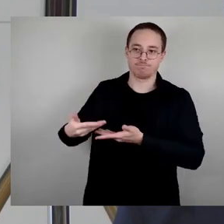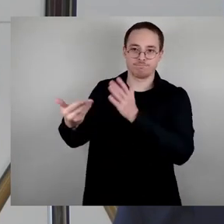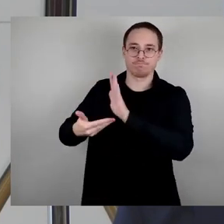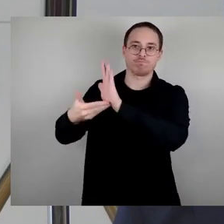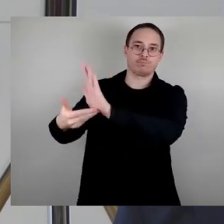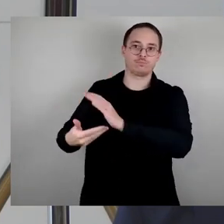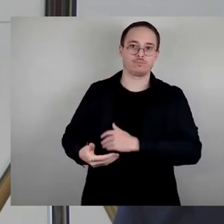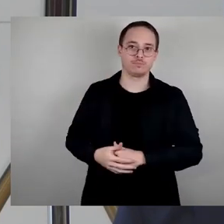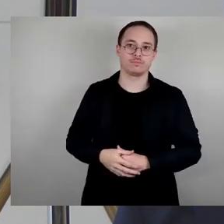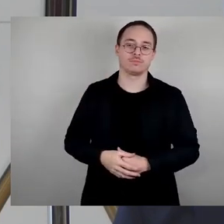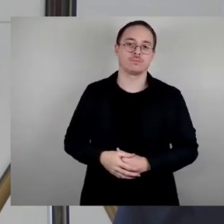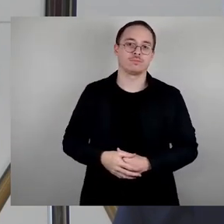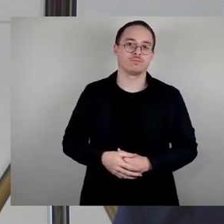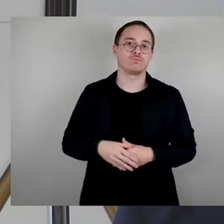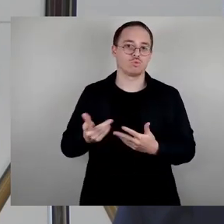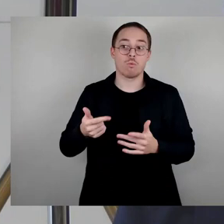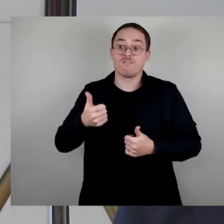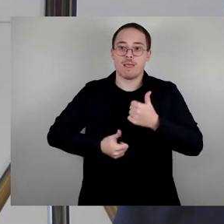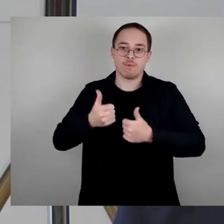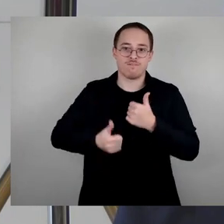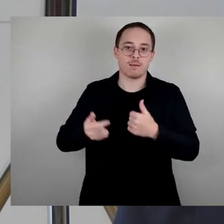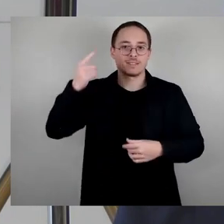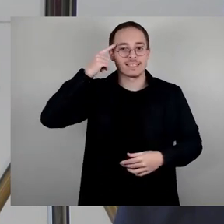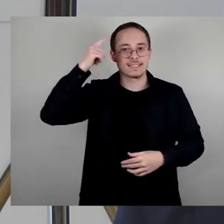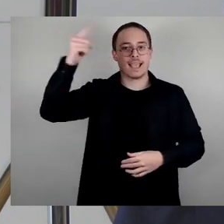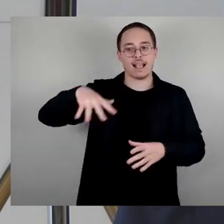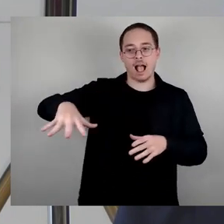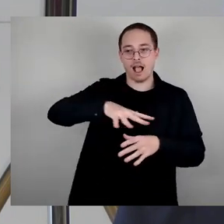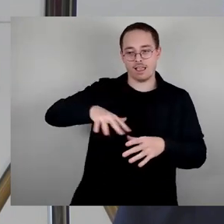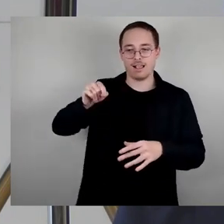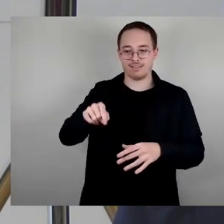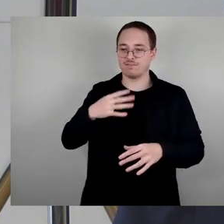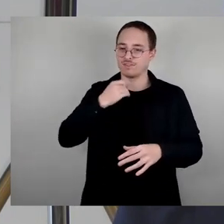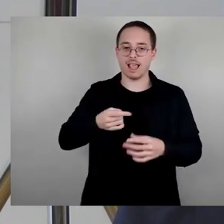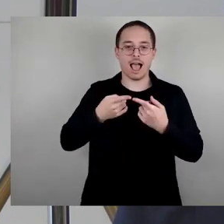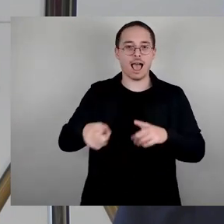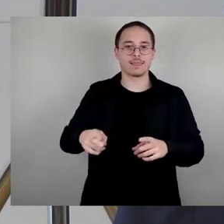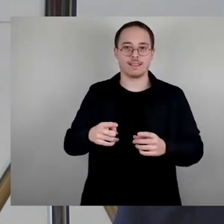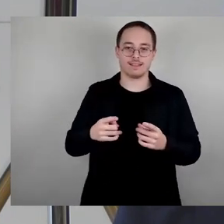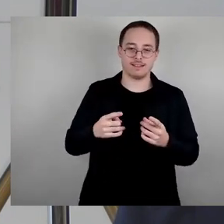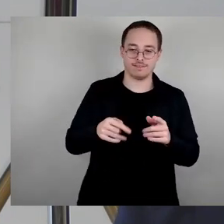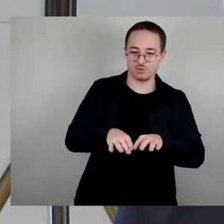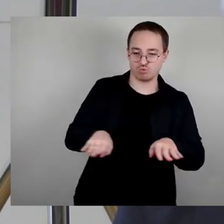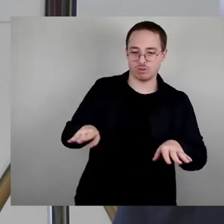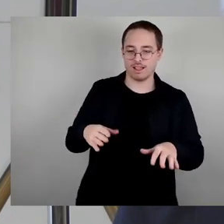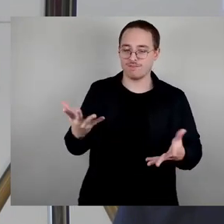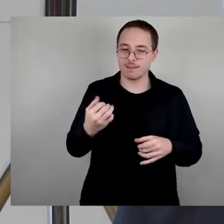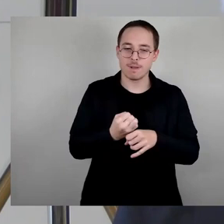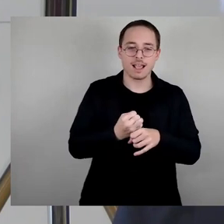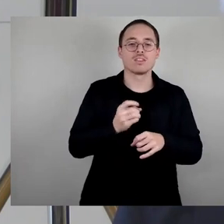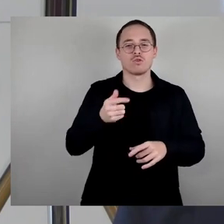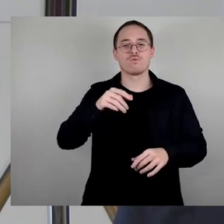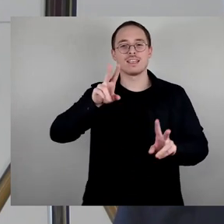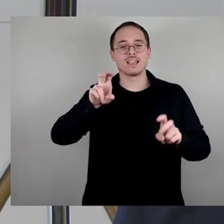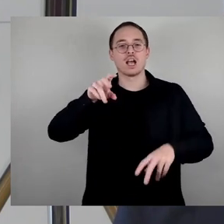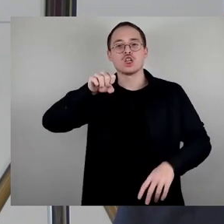Wettbewerbs Gedenkareal Dresdner Norden gibt es einen dezentralen Ansatz mit einem sogenannten Splitter auch Gebäude zu kontextualisieren.